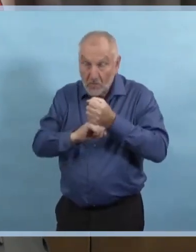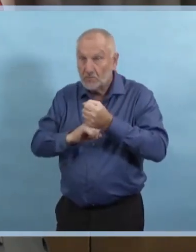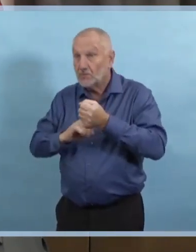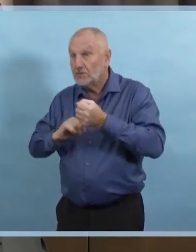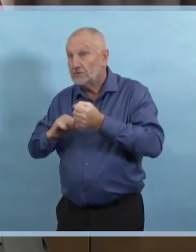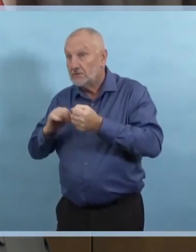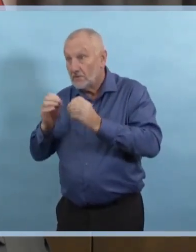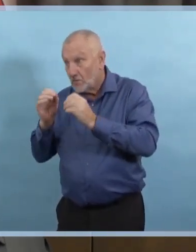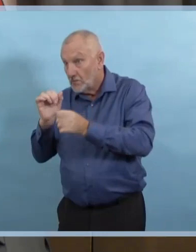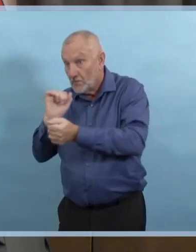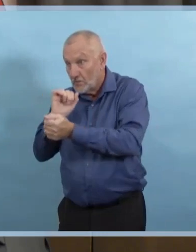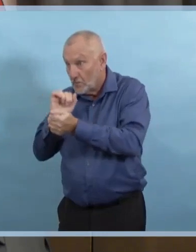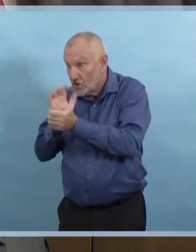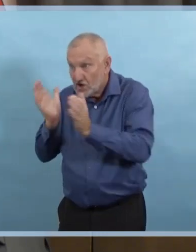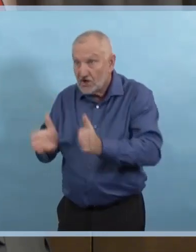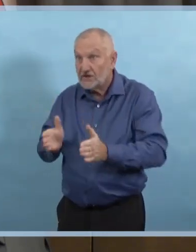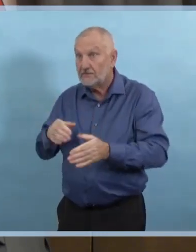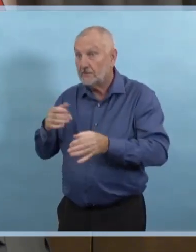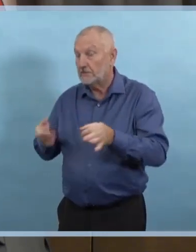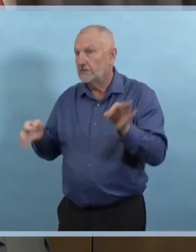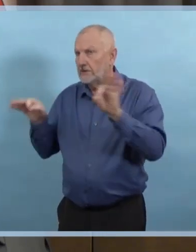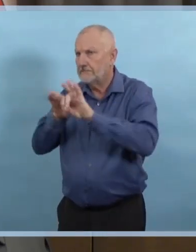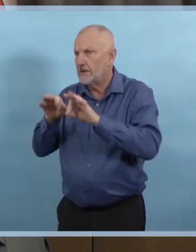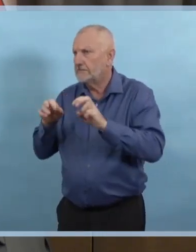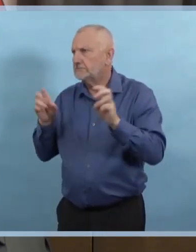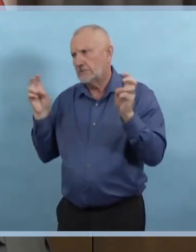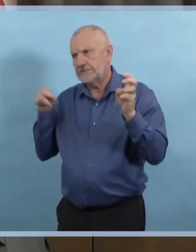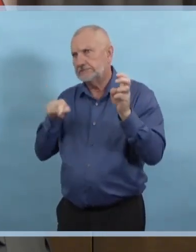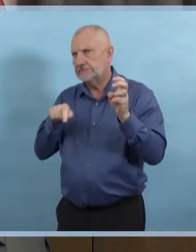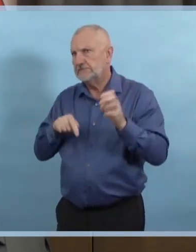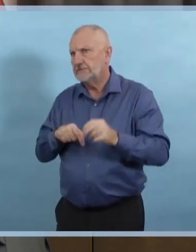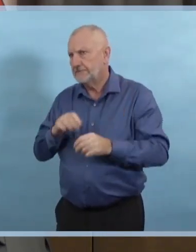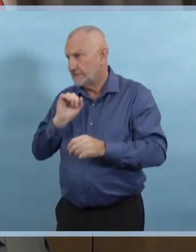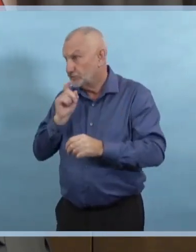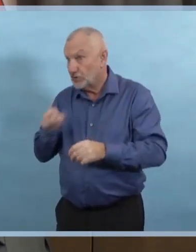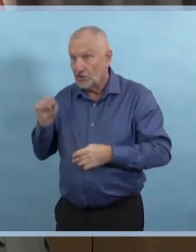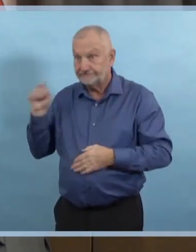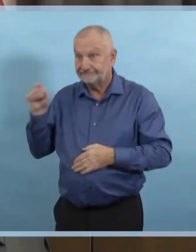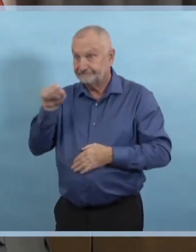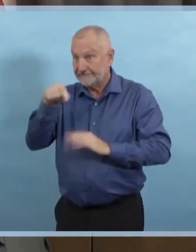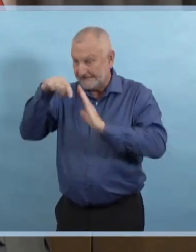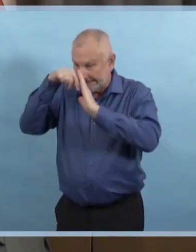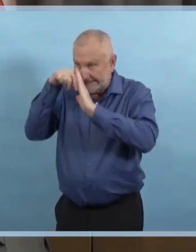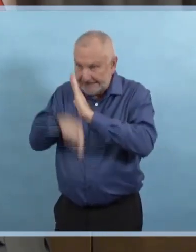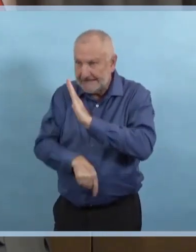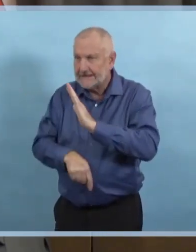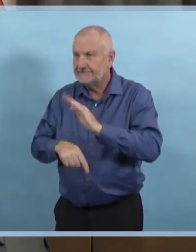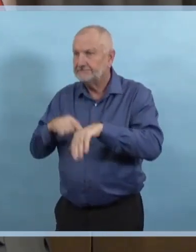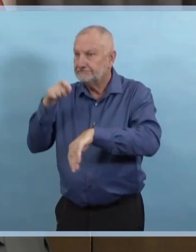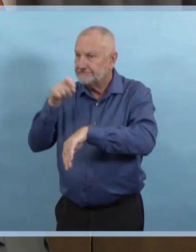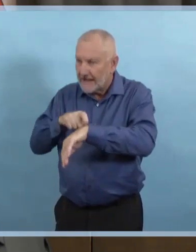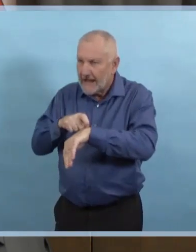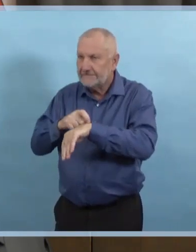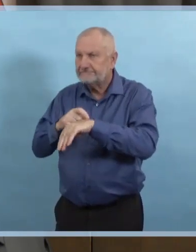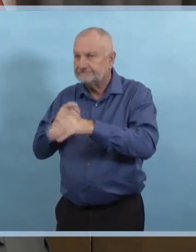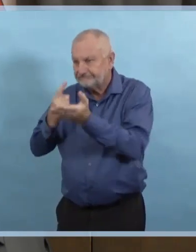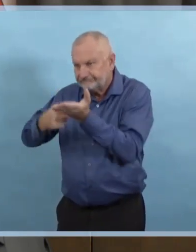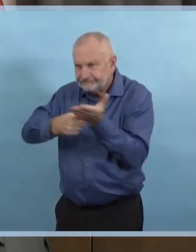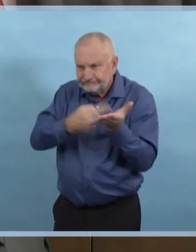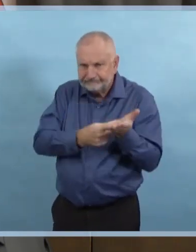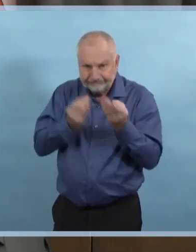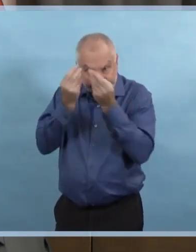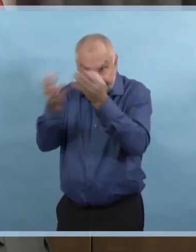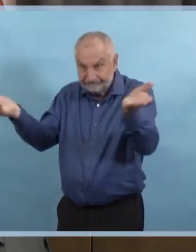d'y dévouer le temps qu'il mérite. Mais pour l'instant, je vais envoyer un message aux travailleurs de la santé que